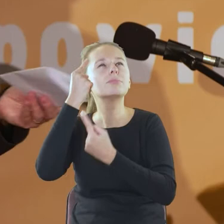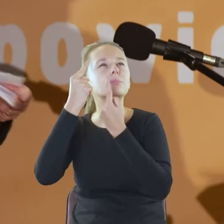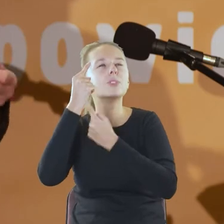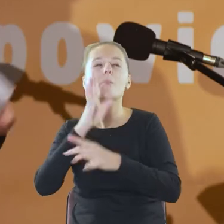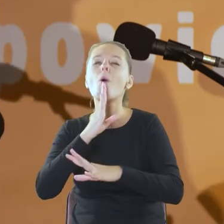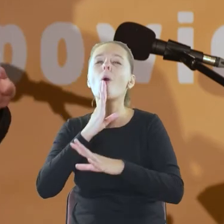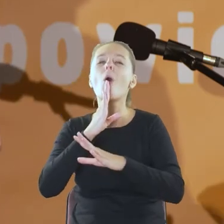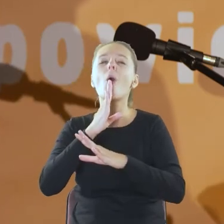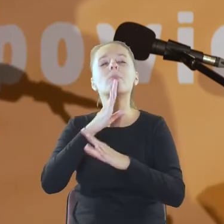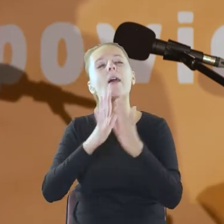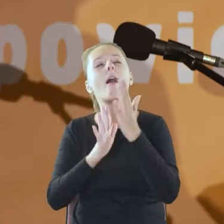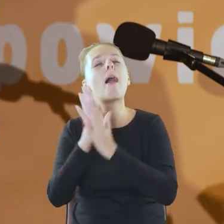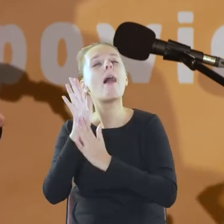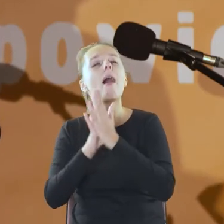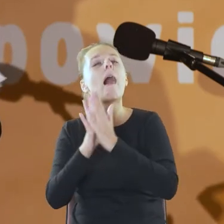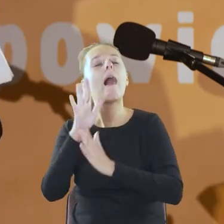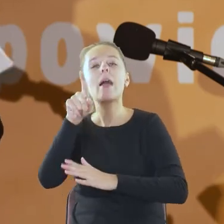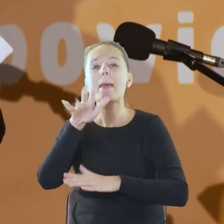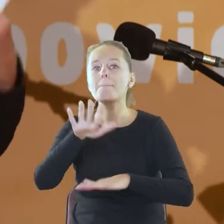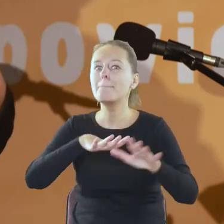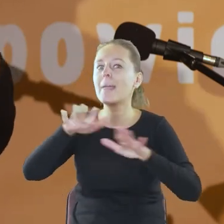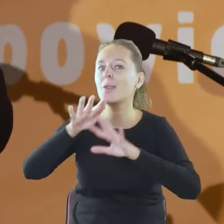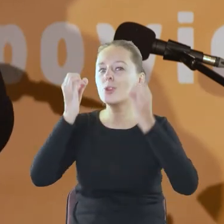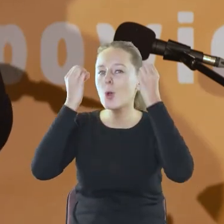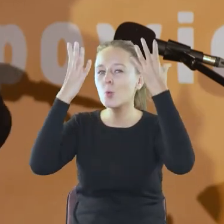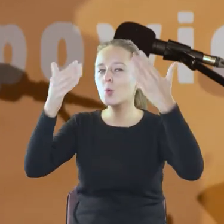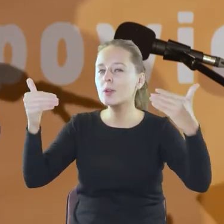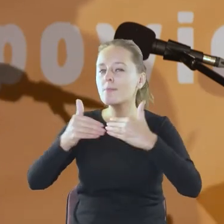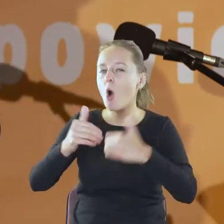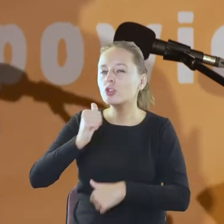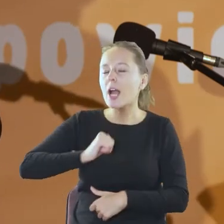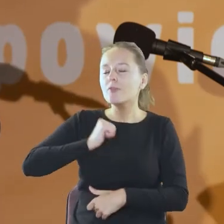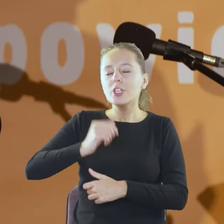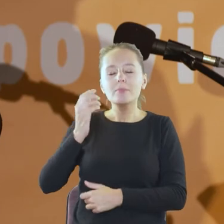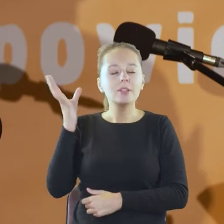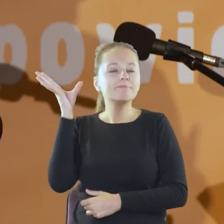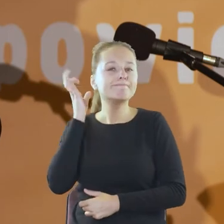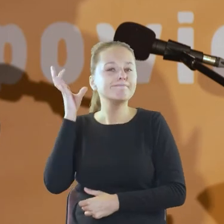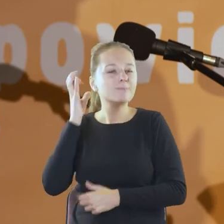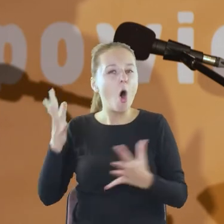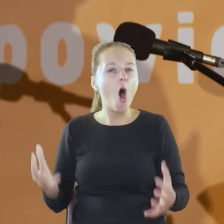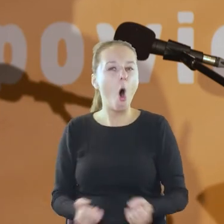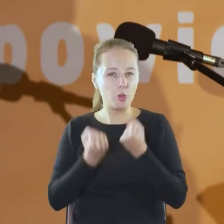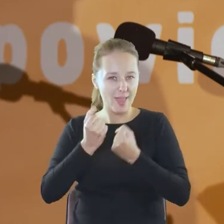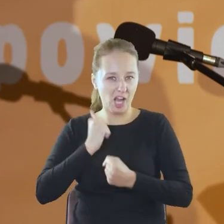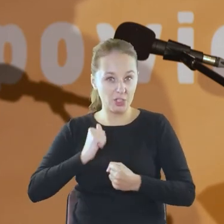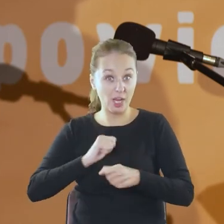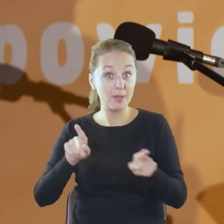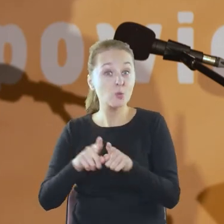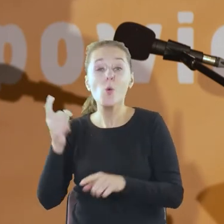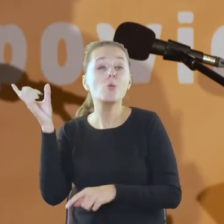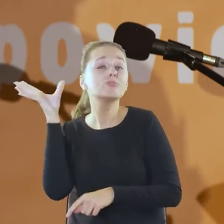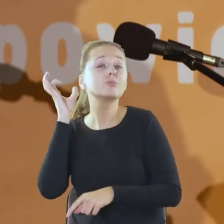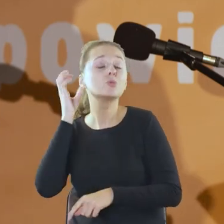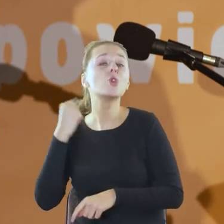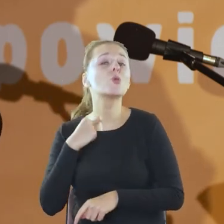przyrody, tylko rezerwacie kultury, w którym można wsłuchać się w siebie, odnaleźć siebie, ale też usłyszeć głosy,